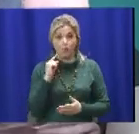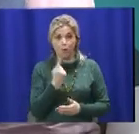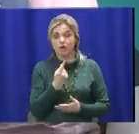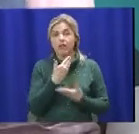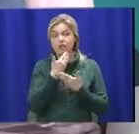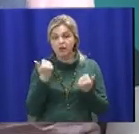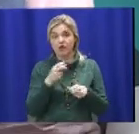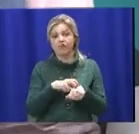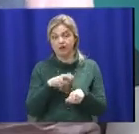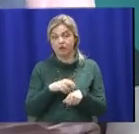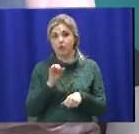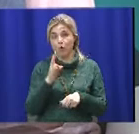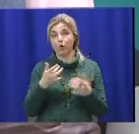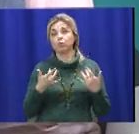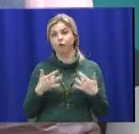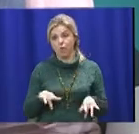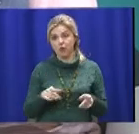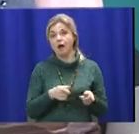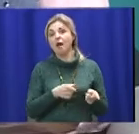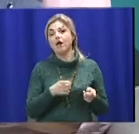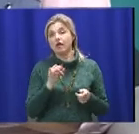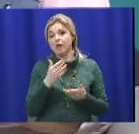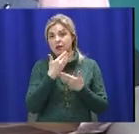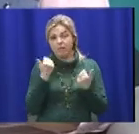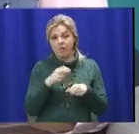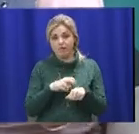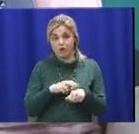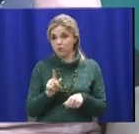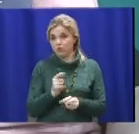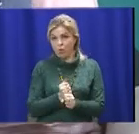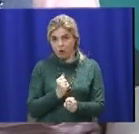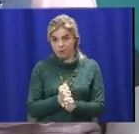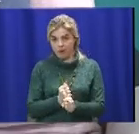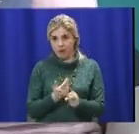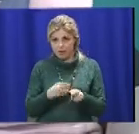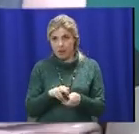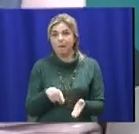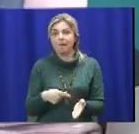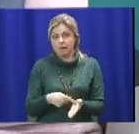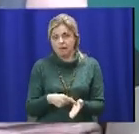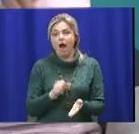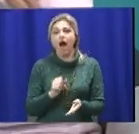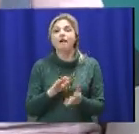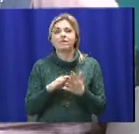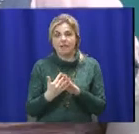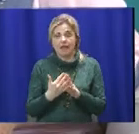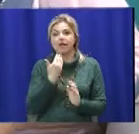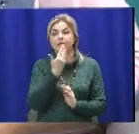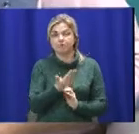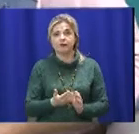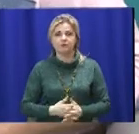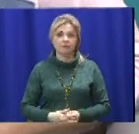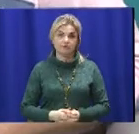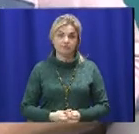его нет, он освободился, он перейшел, освободился, нет лекаря. Что делать? Это в городе, а в селе. До речи,